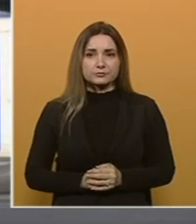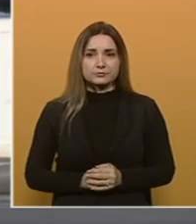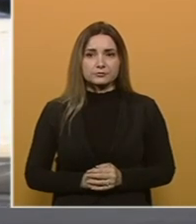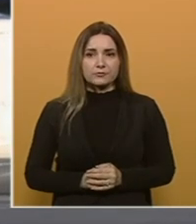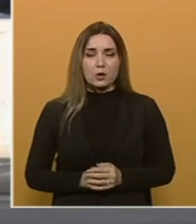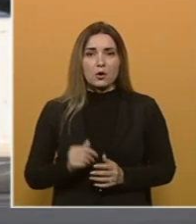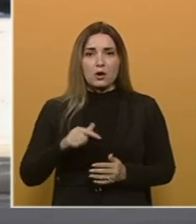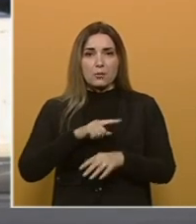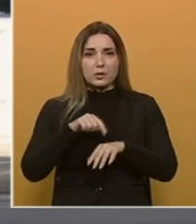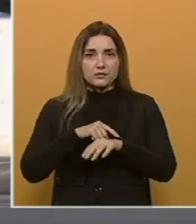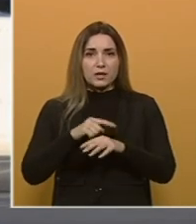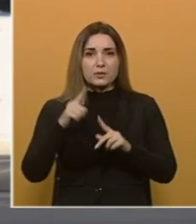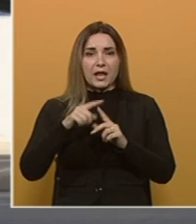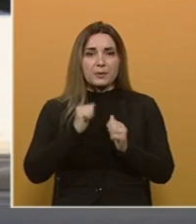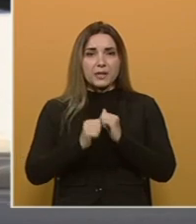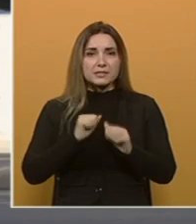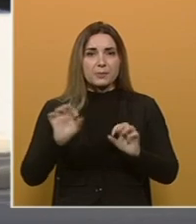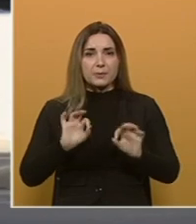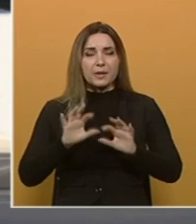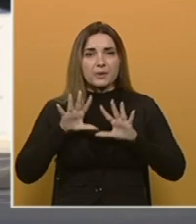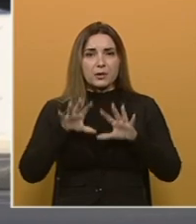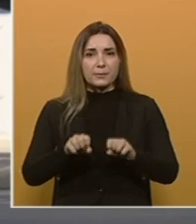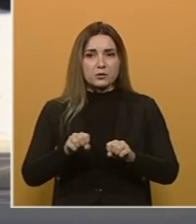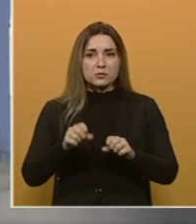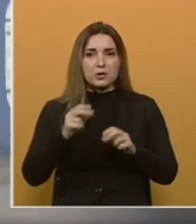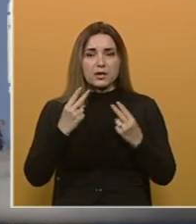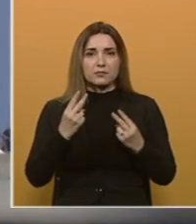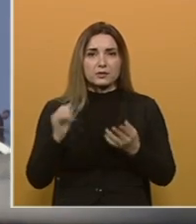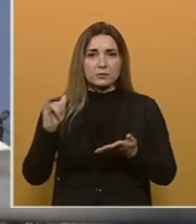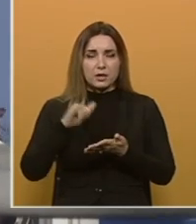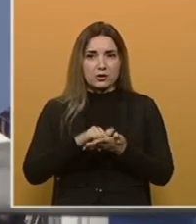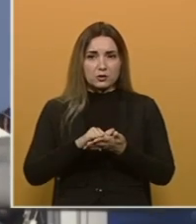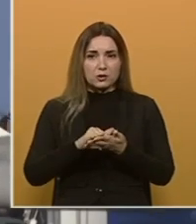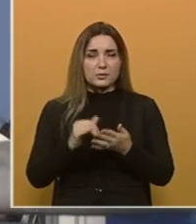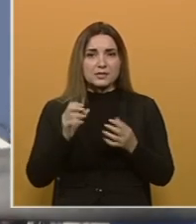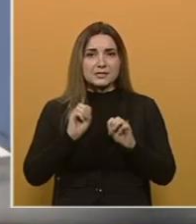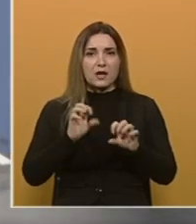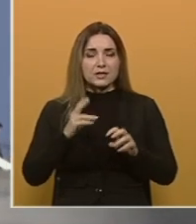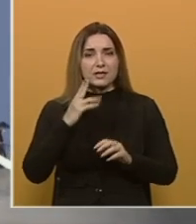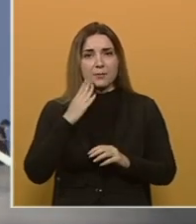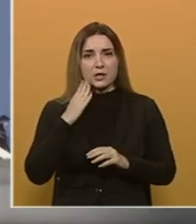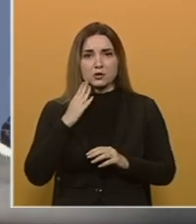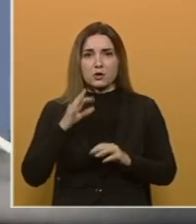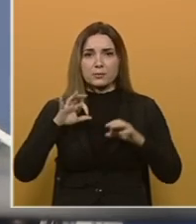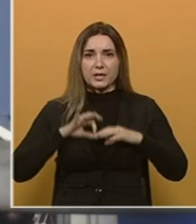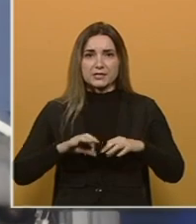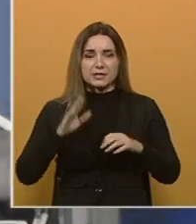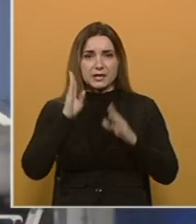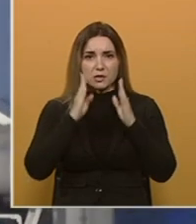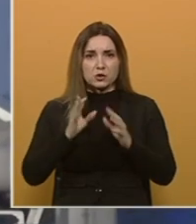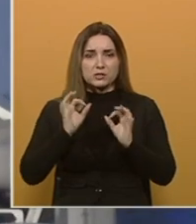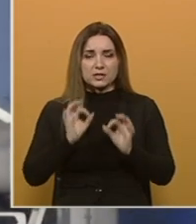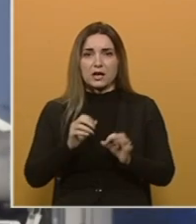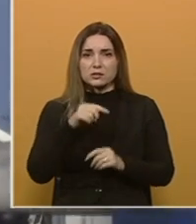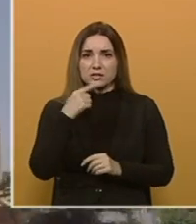Umeđu vremenu Talibanin se pripremaju da preuzmu kontrolu nad ključnim aerodromom. Savjetnih američkog predsjednika za nacionalnu sigurnost